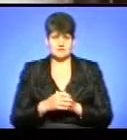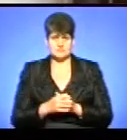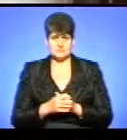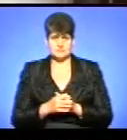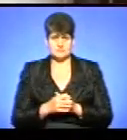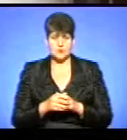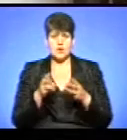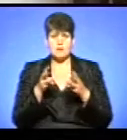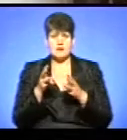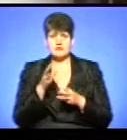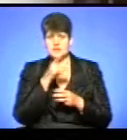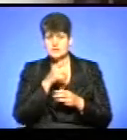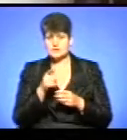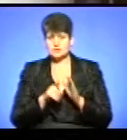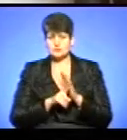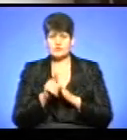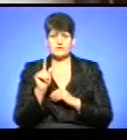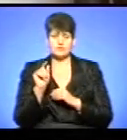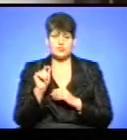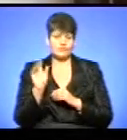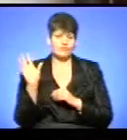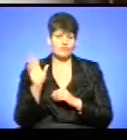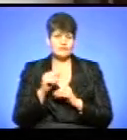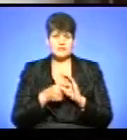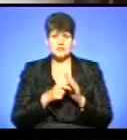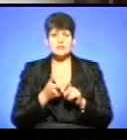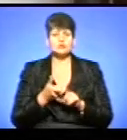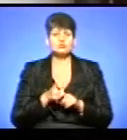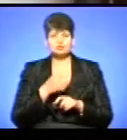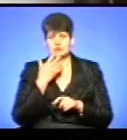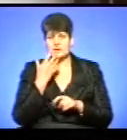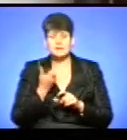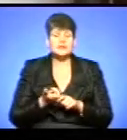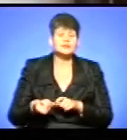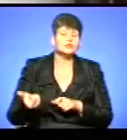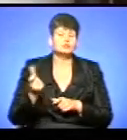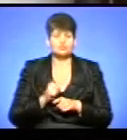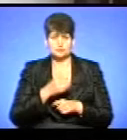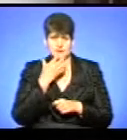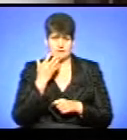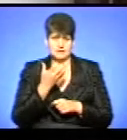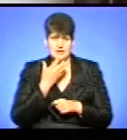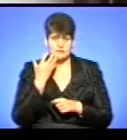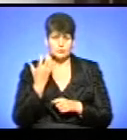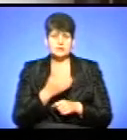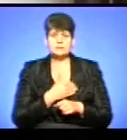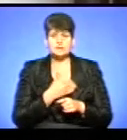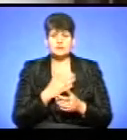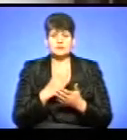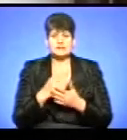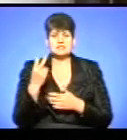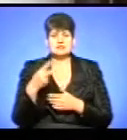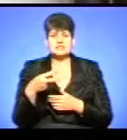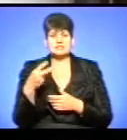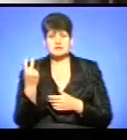Опалювальний сезон розпочався з понеділка. У всіх класах дуже тепло, навіть в нас, звичайно, тепло. Температура іноді досягає 22